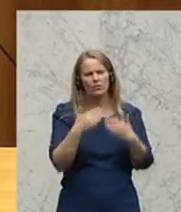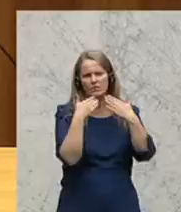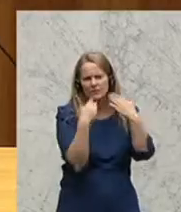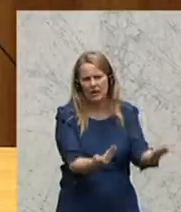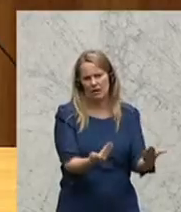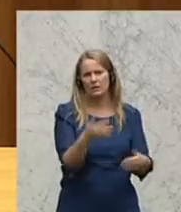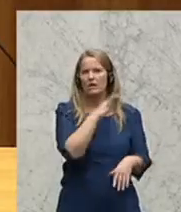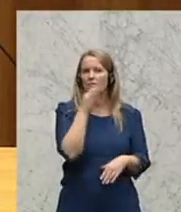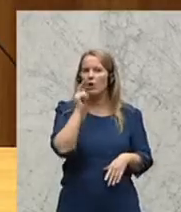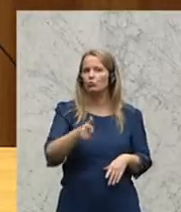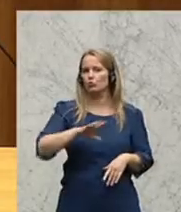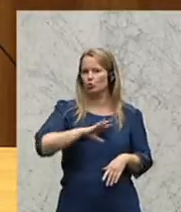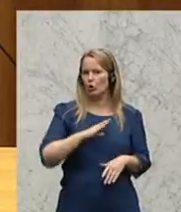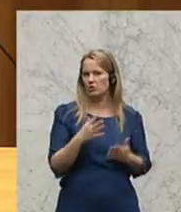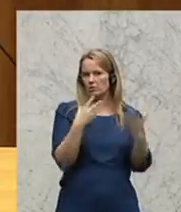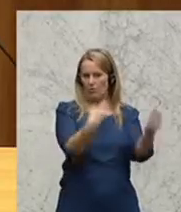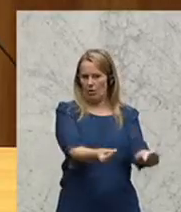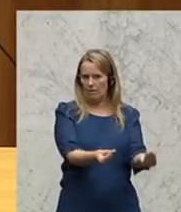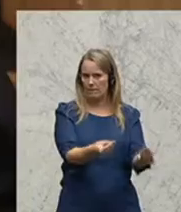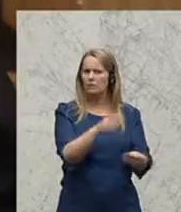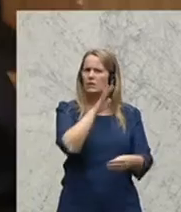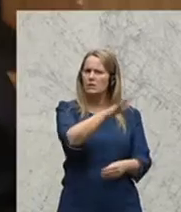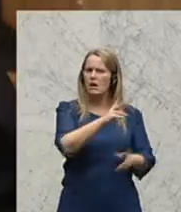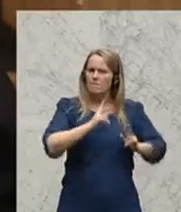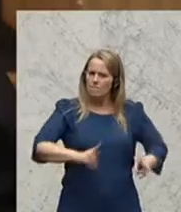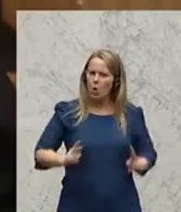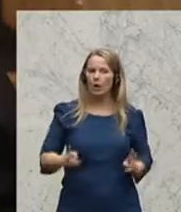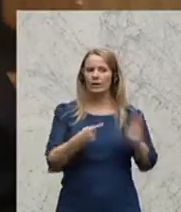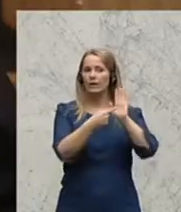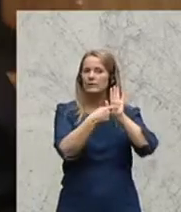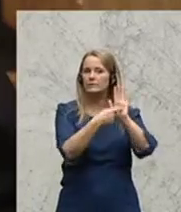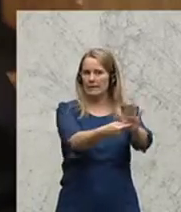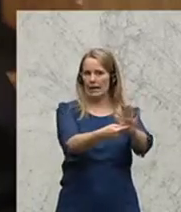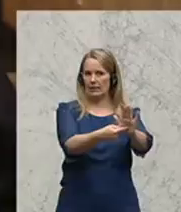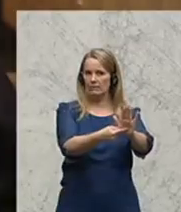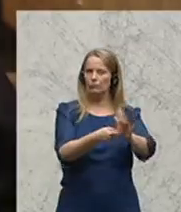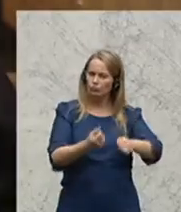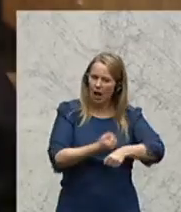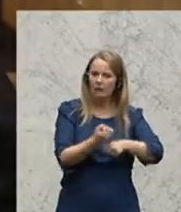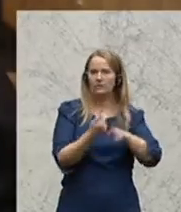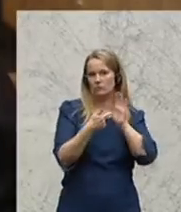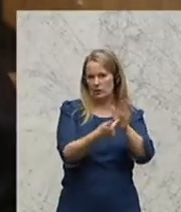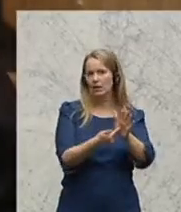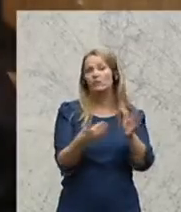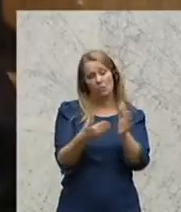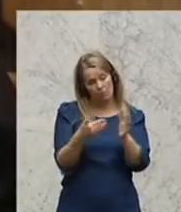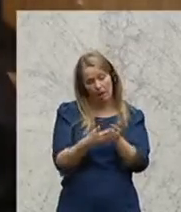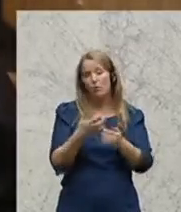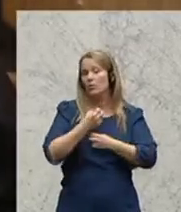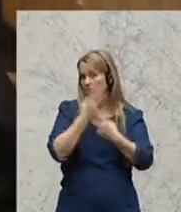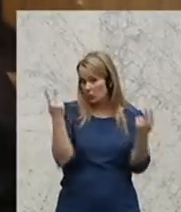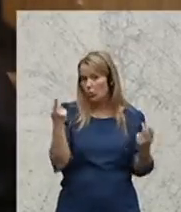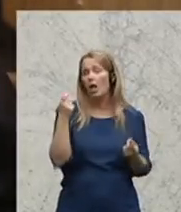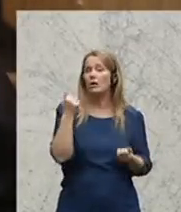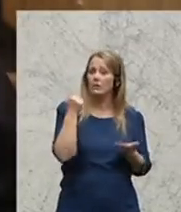Frauen müssen die Chance bekommen, die Chance bekommen, ihr Potenzial zu zeigen, auszuüben und dafür braucht es natürlich